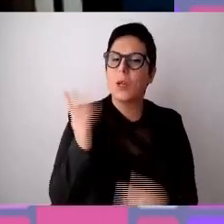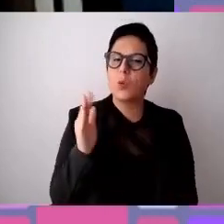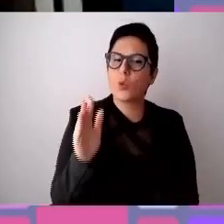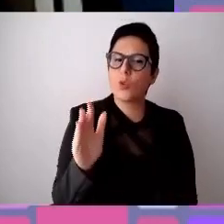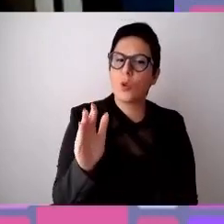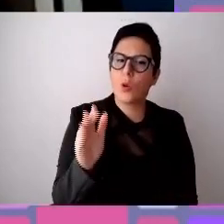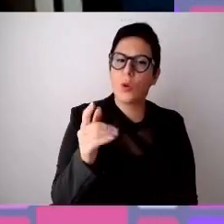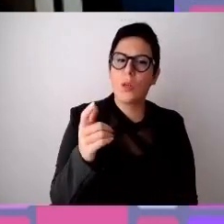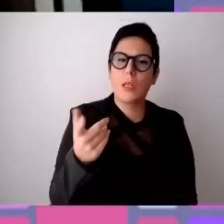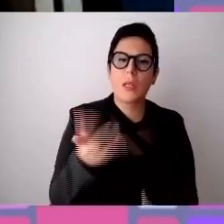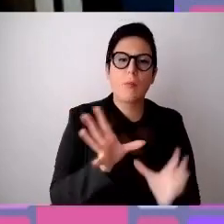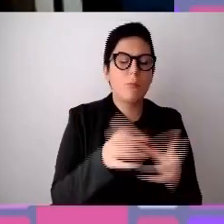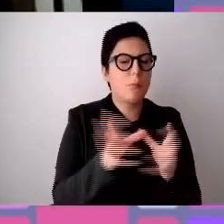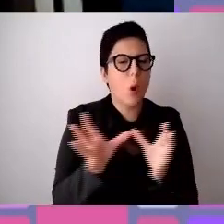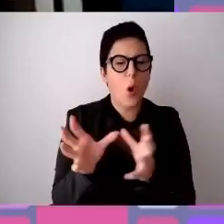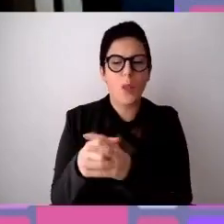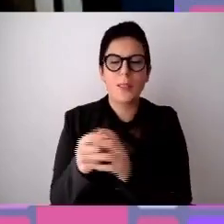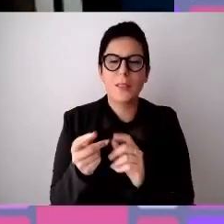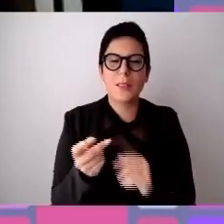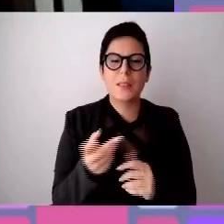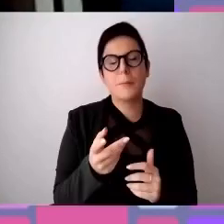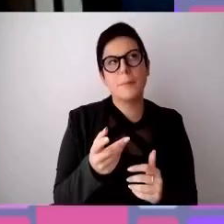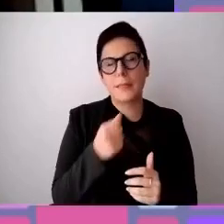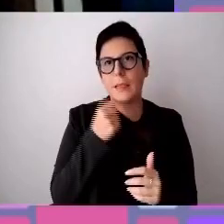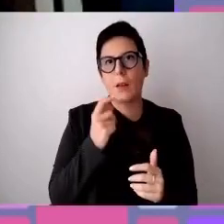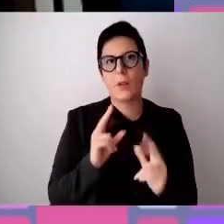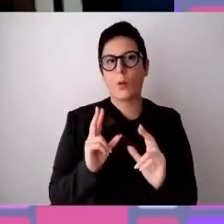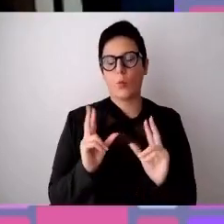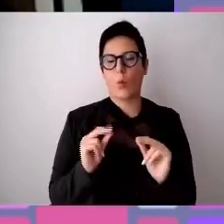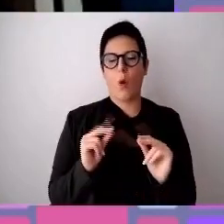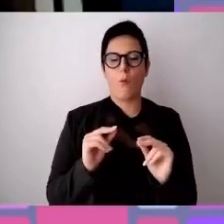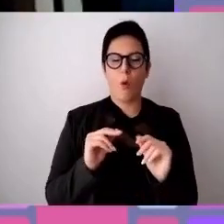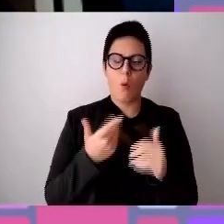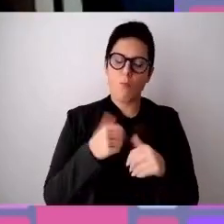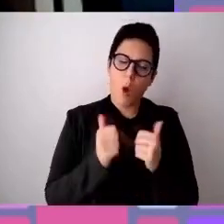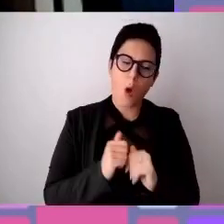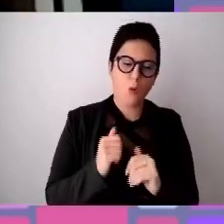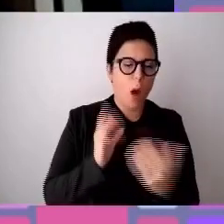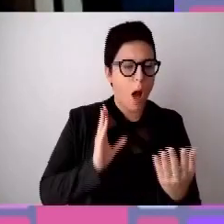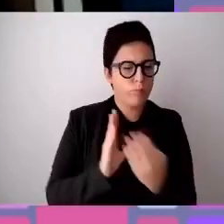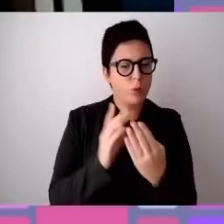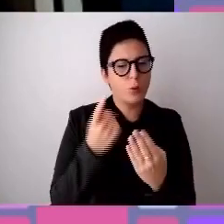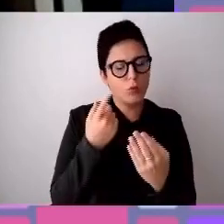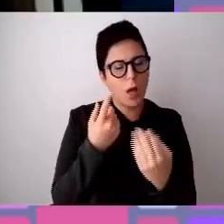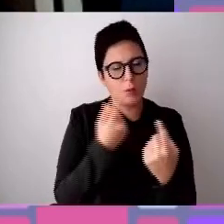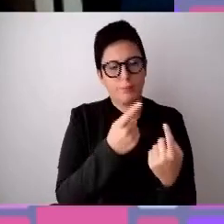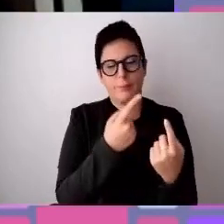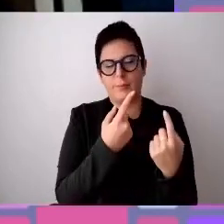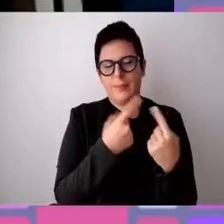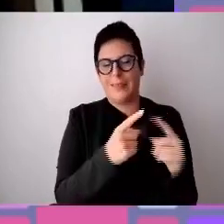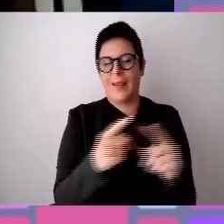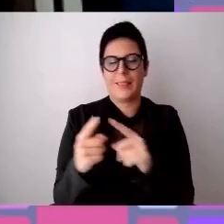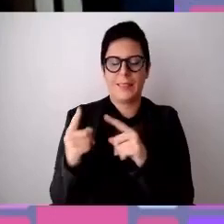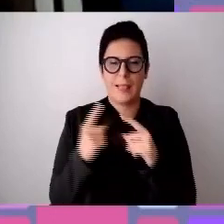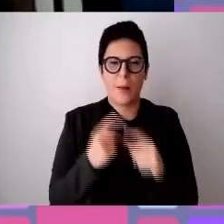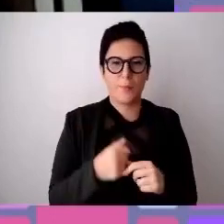si misuri e si definisca un nuovo modo di approcciare queste diversità. Ne parliamo innanzitutto,